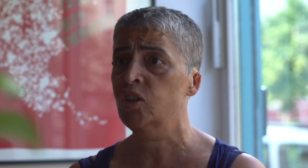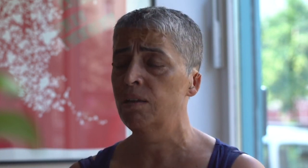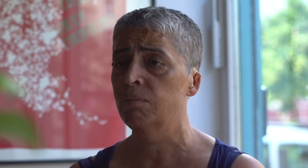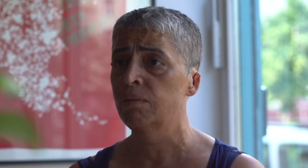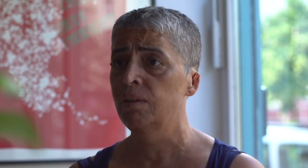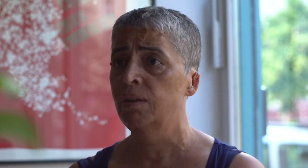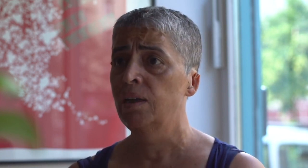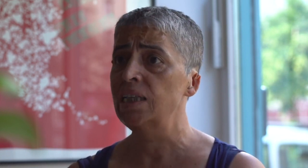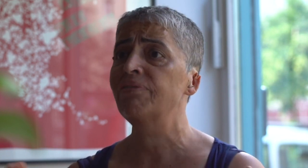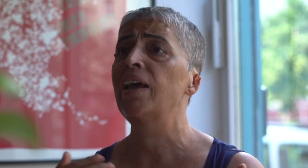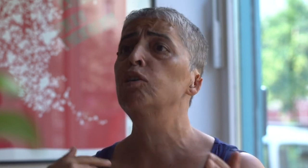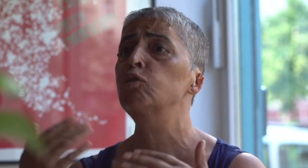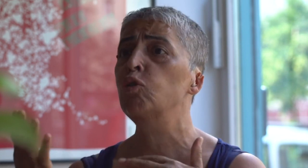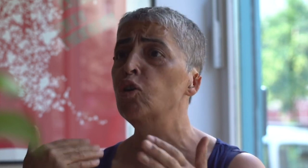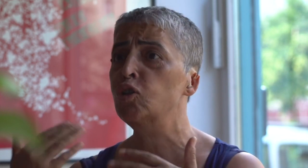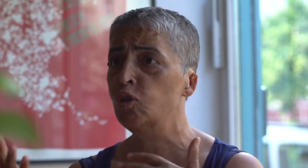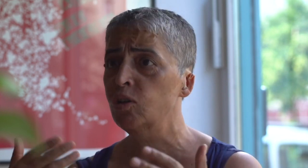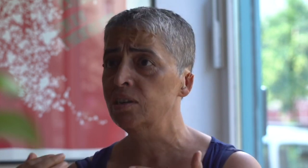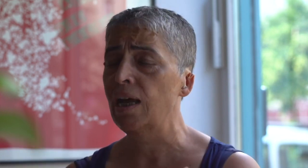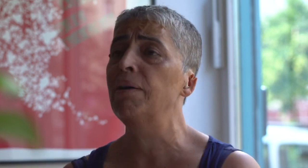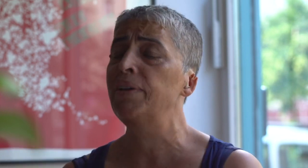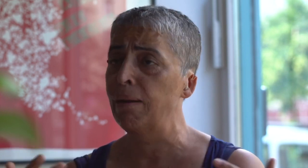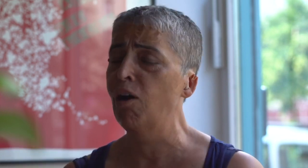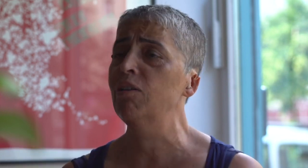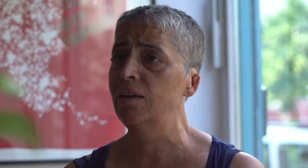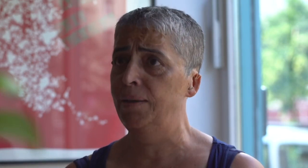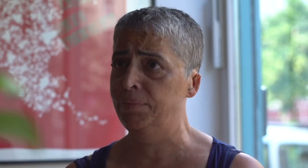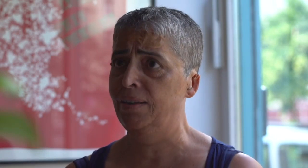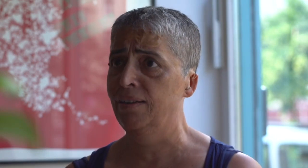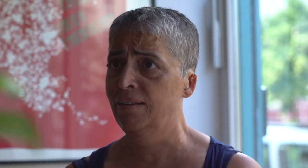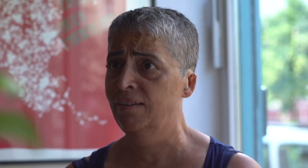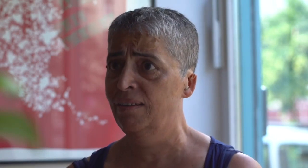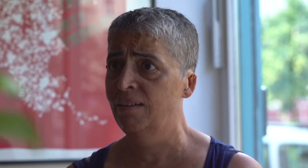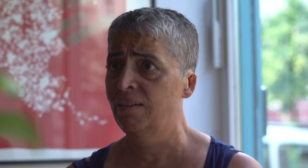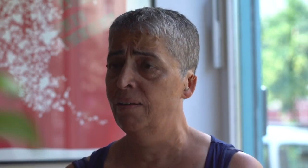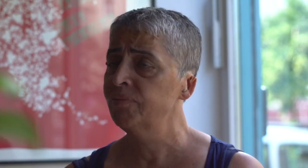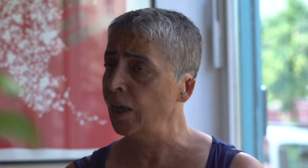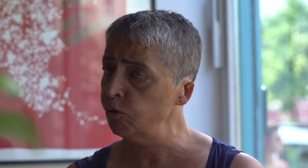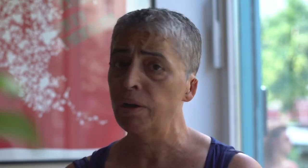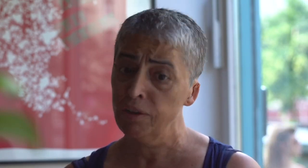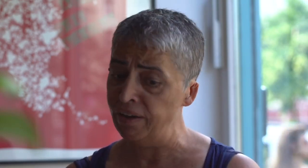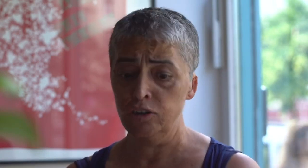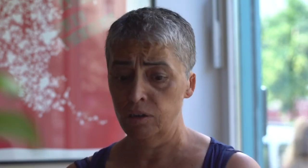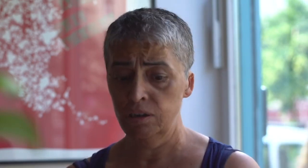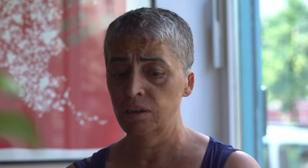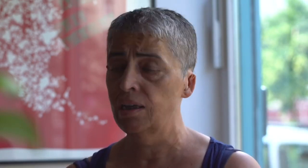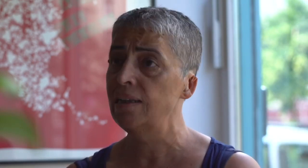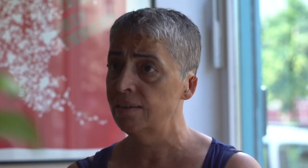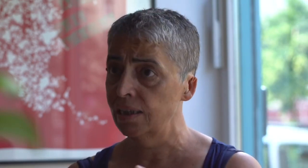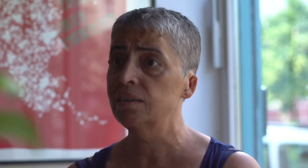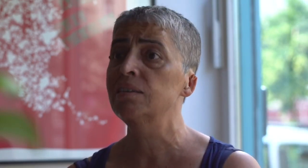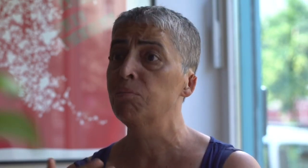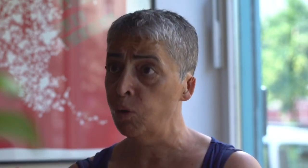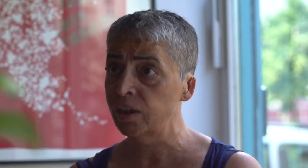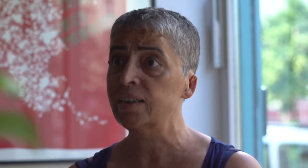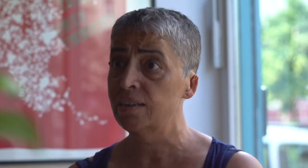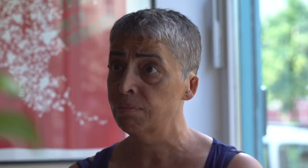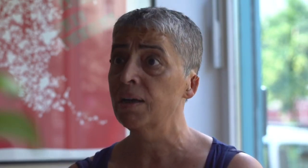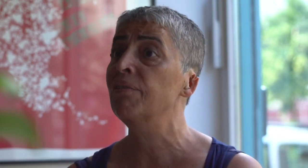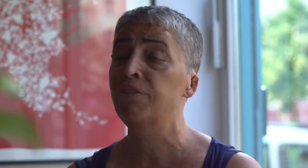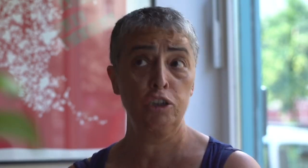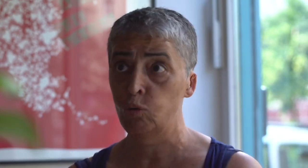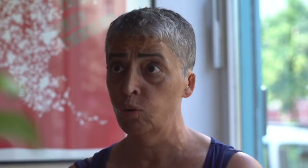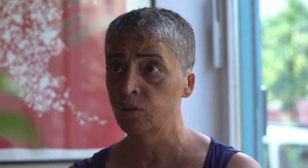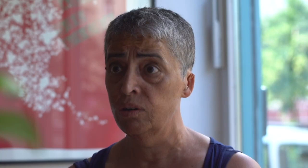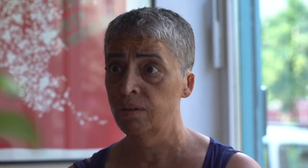was geschrieben. Es war ja nur Deutsch-Deutschen, aber wir haben auch gelebt hier. Darüber, ich fand, als ihr diesen Projekt